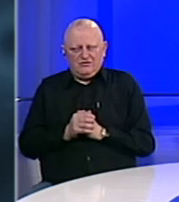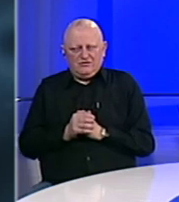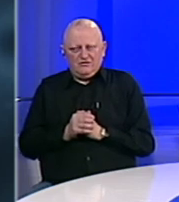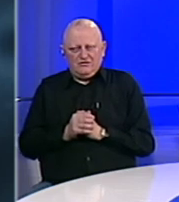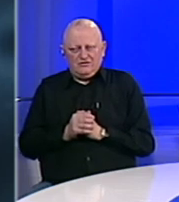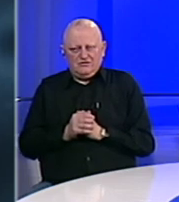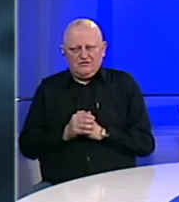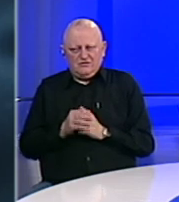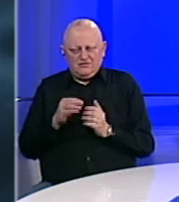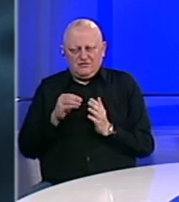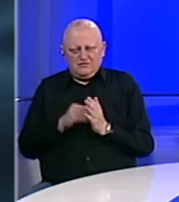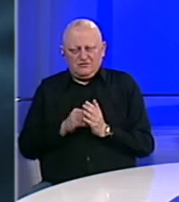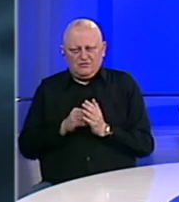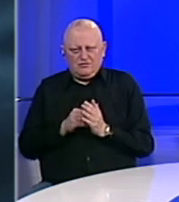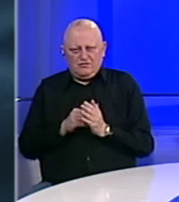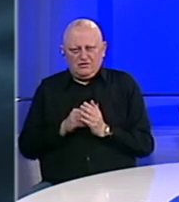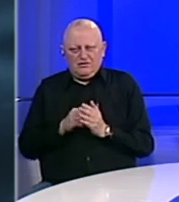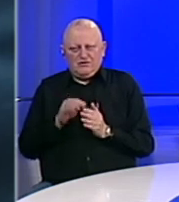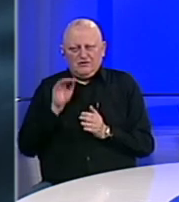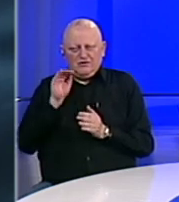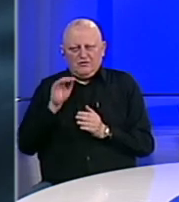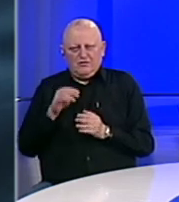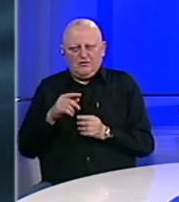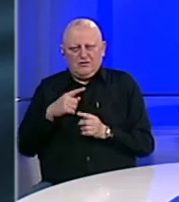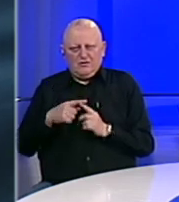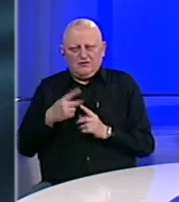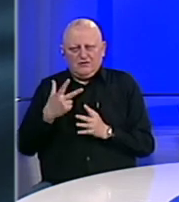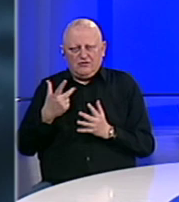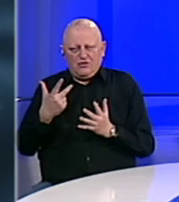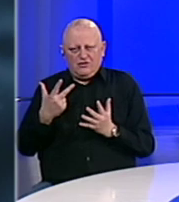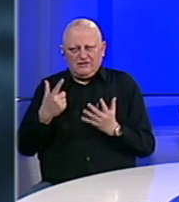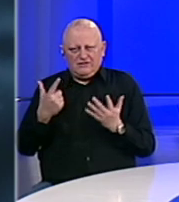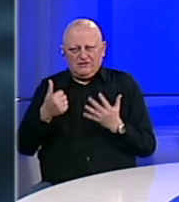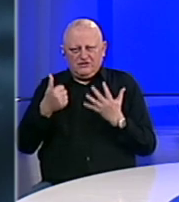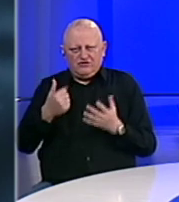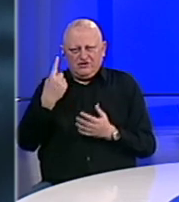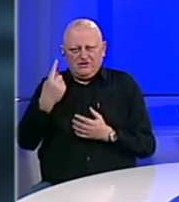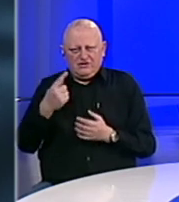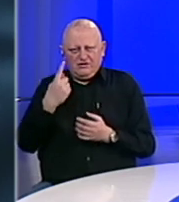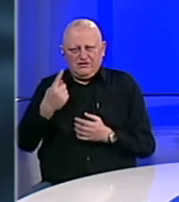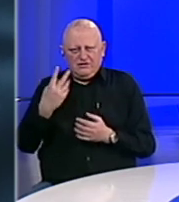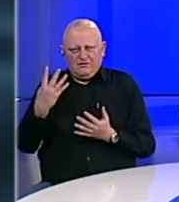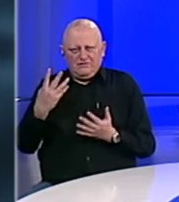odnosno broj za viber poruke, to je plus 387-611